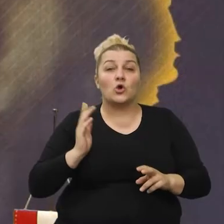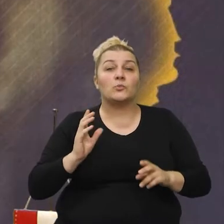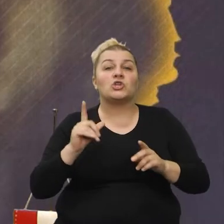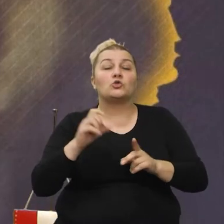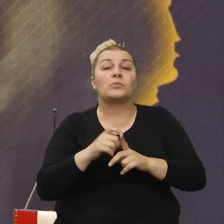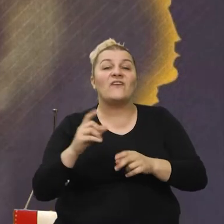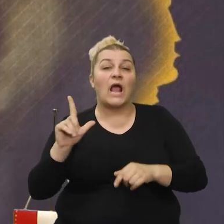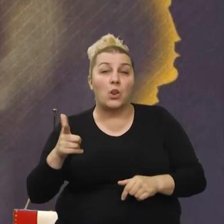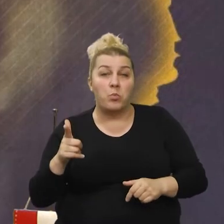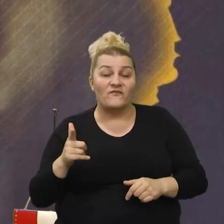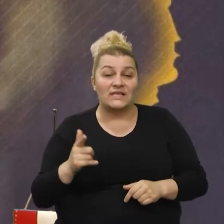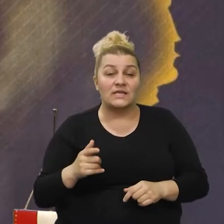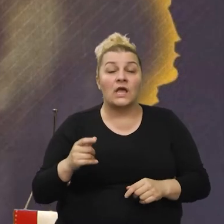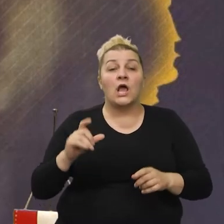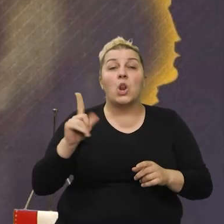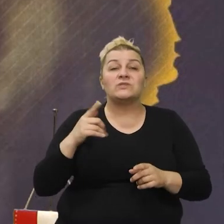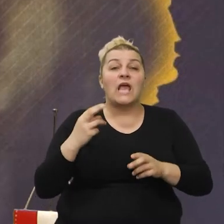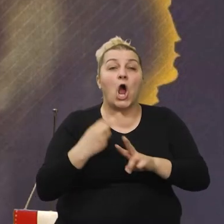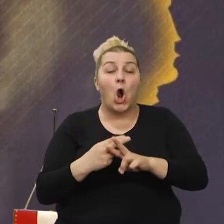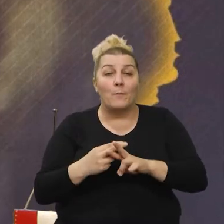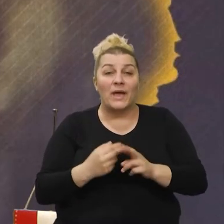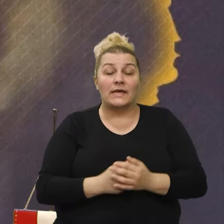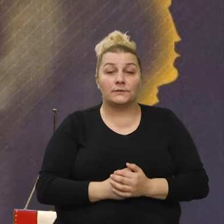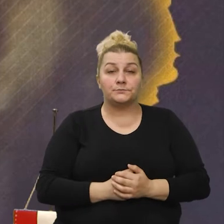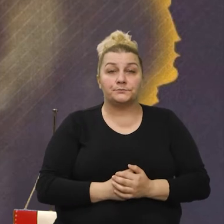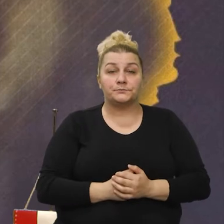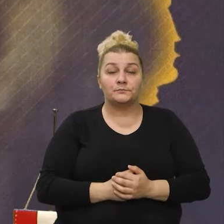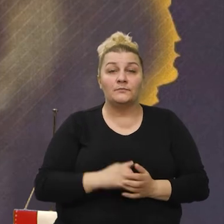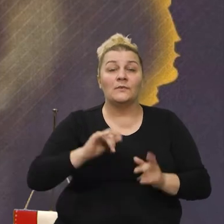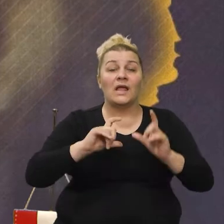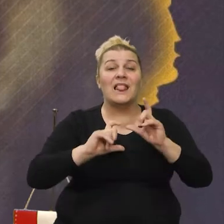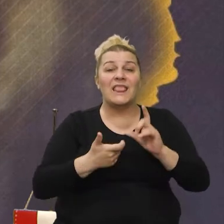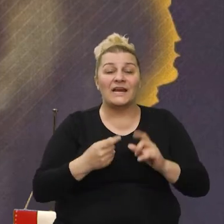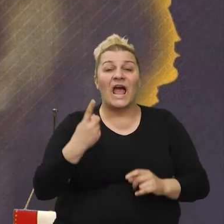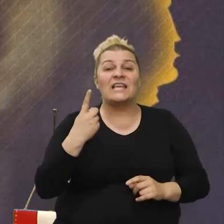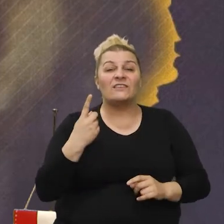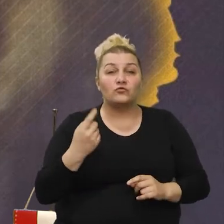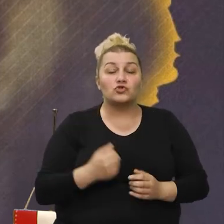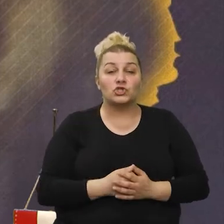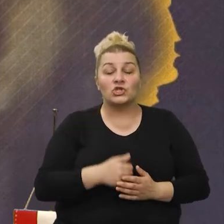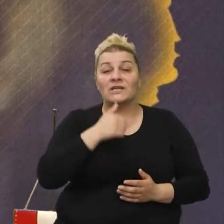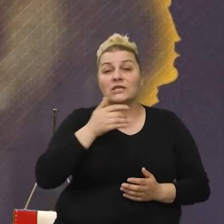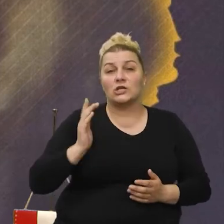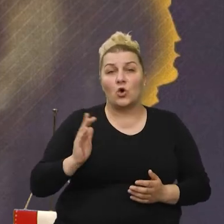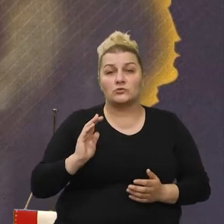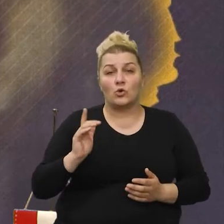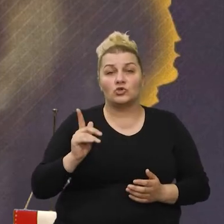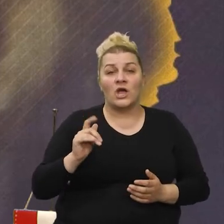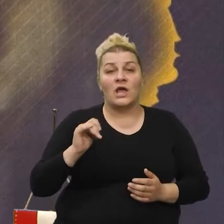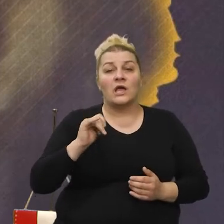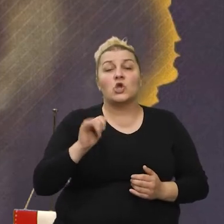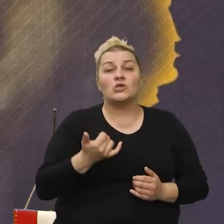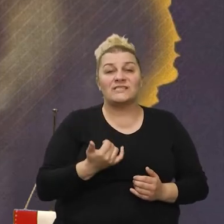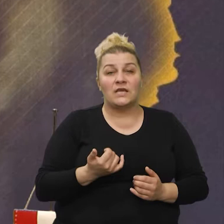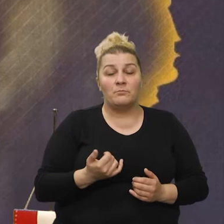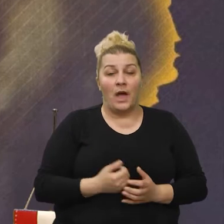gospođa Lucija Kober, gospođa Ljerka Ivušić i gospođa Jagunica Josipa.